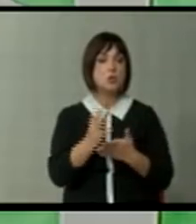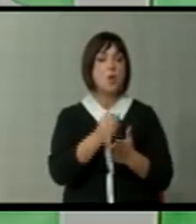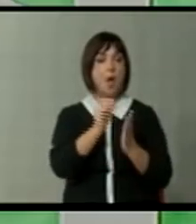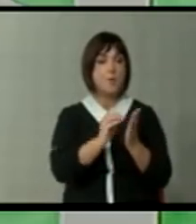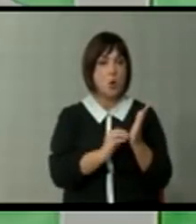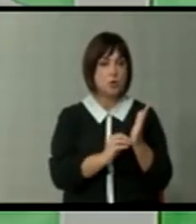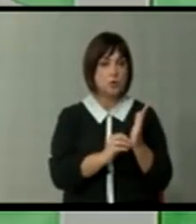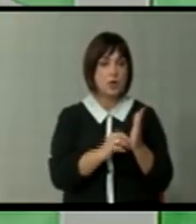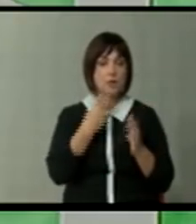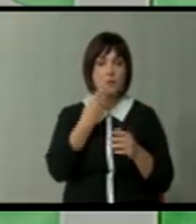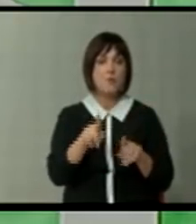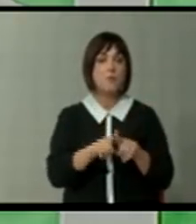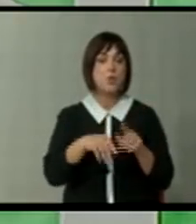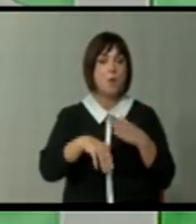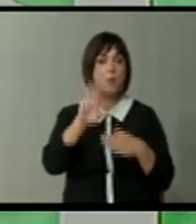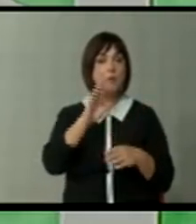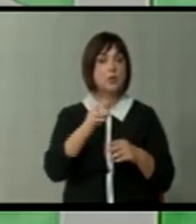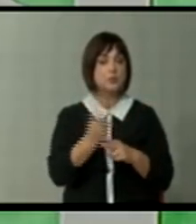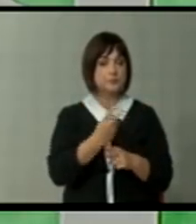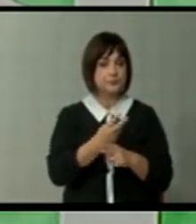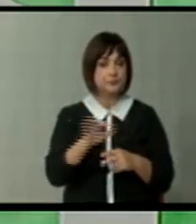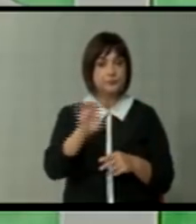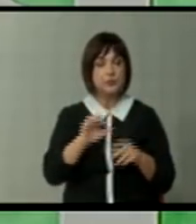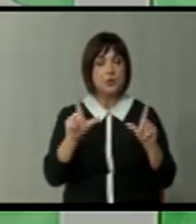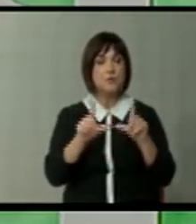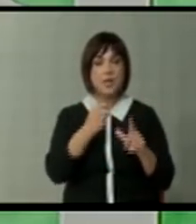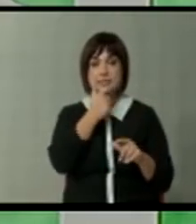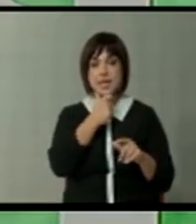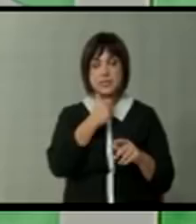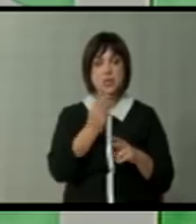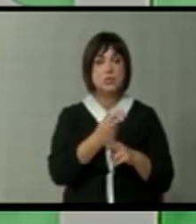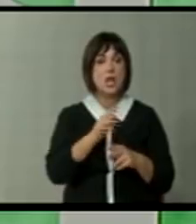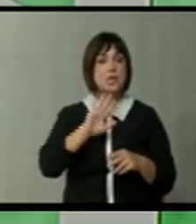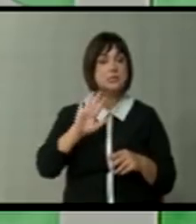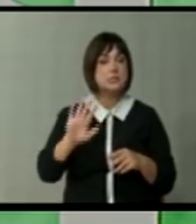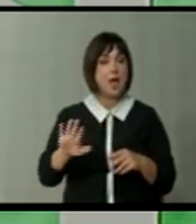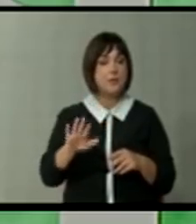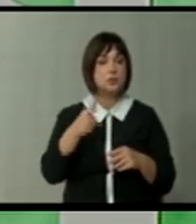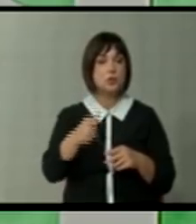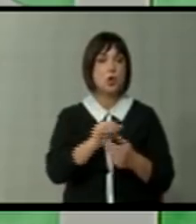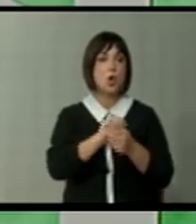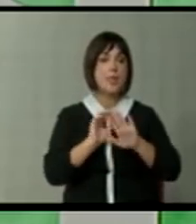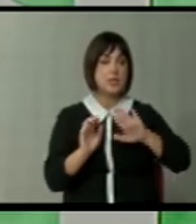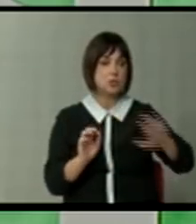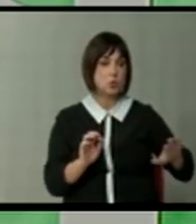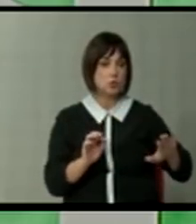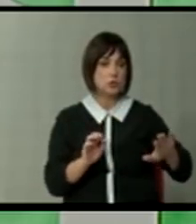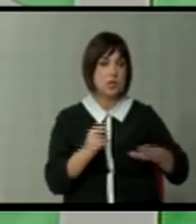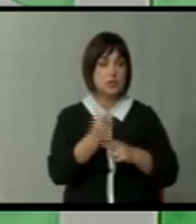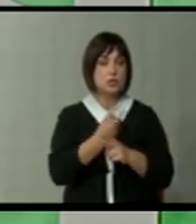податоци, наликува многу повеќе на земјите од Европската Унија, старите земји, западните земји, отколку на источните земји.